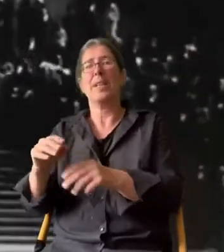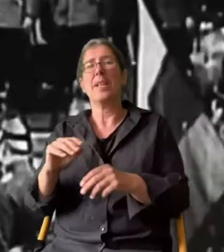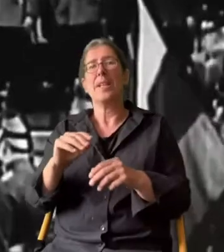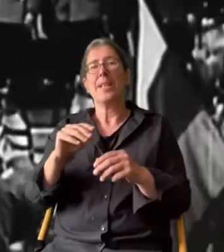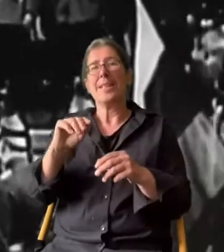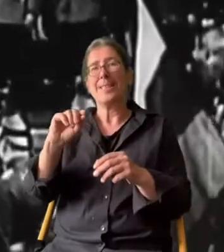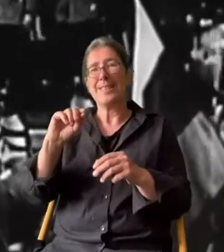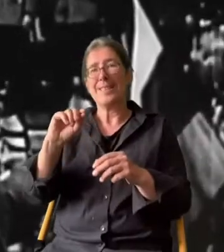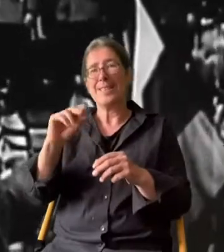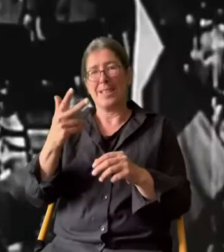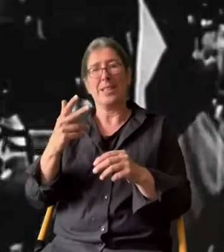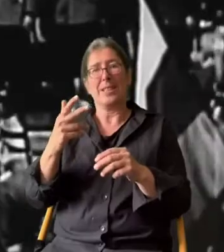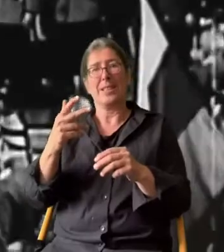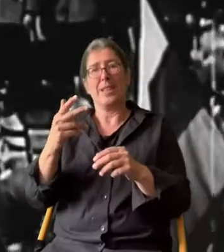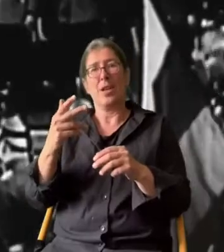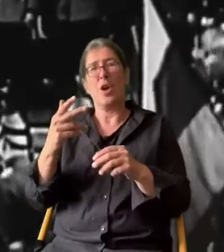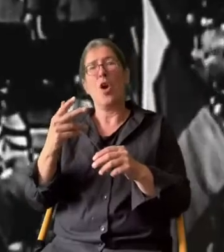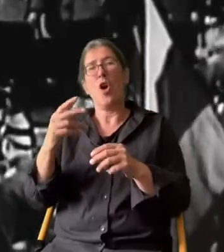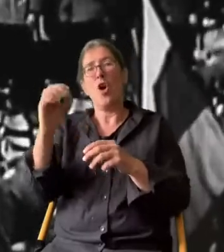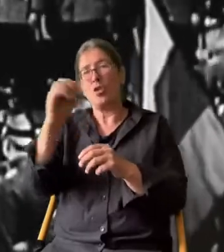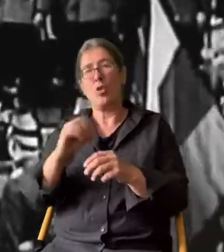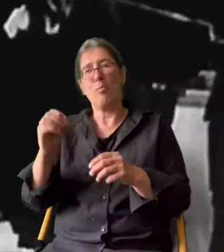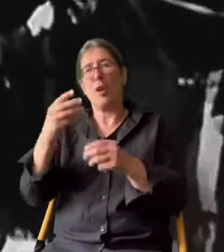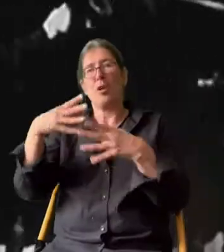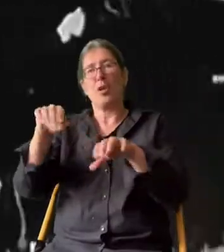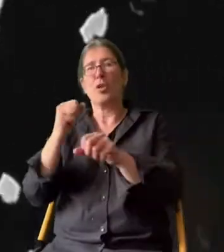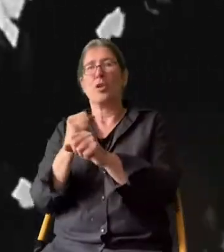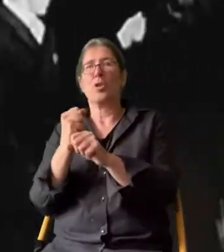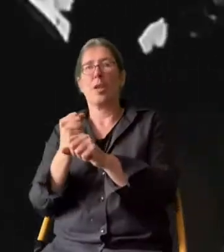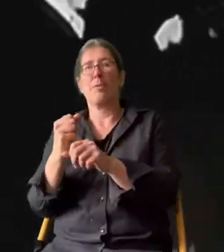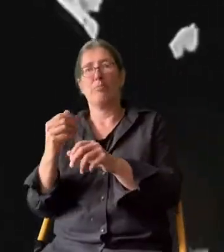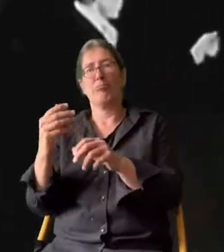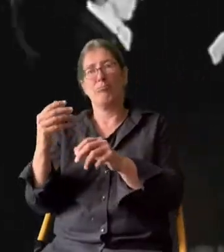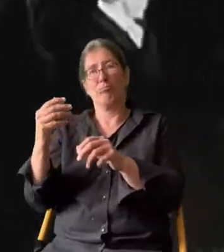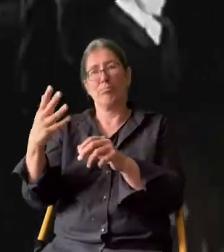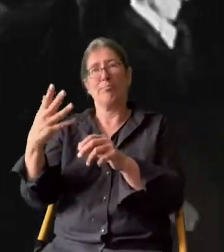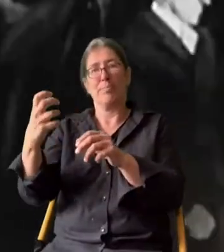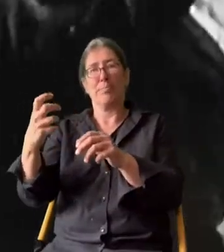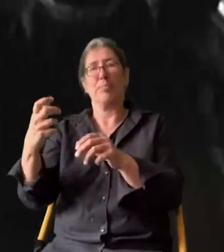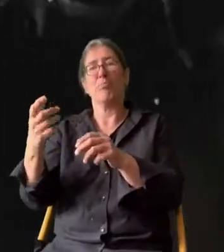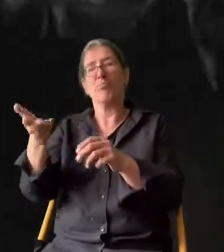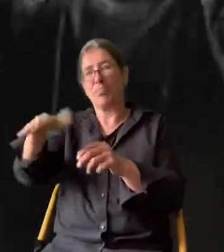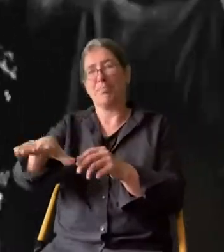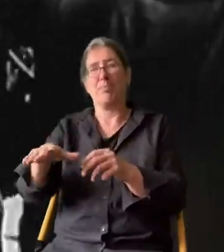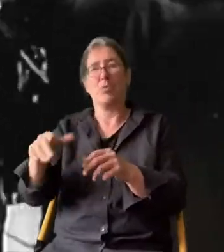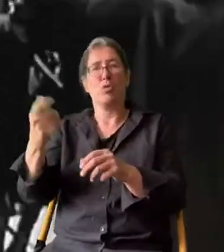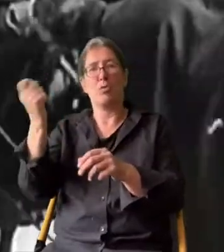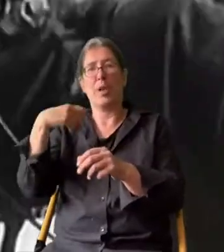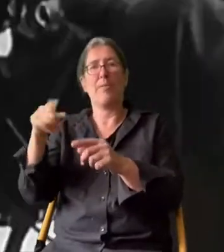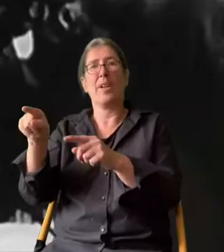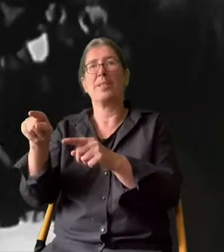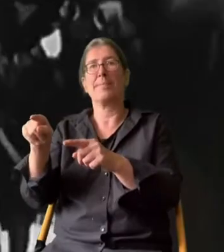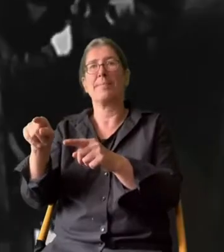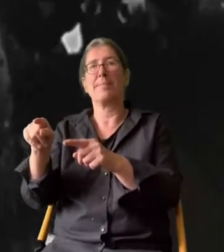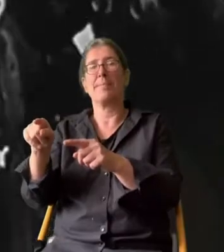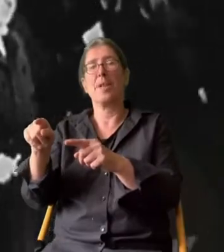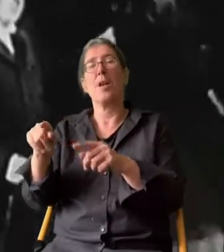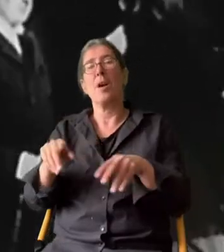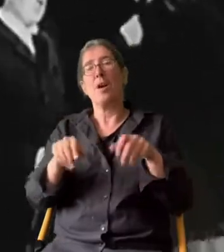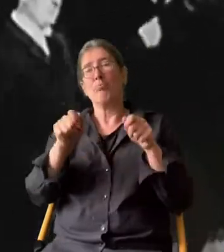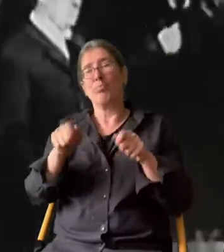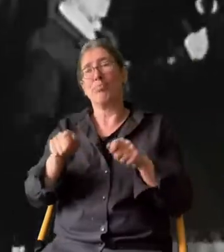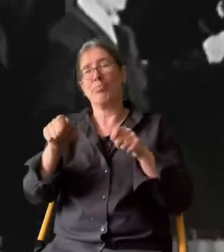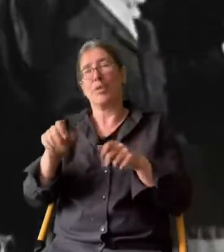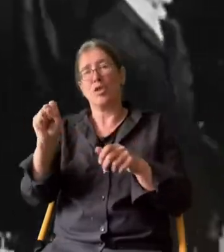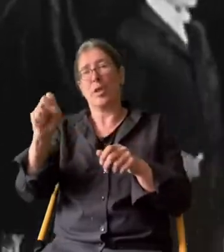Oktober 1929 stirbt er überraschend mit 51 an den Folgen eines Schlaganfalls. Der Weg des